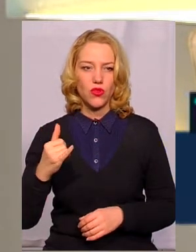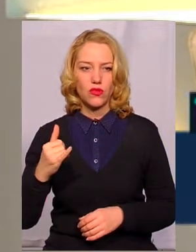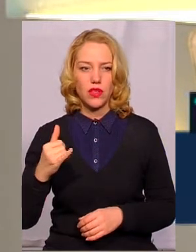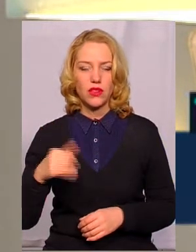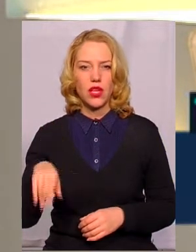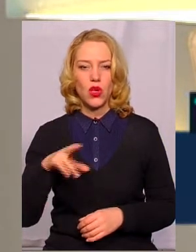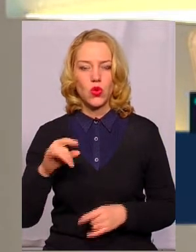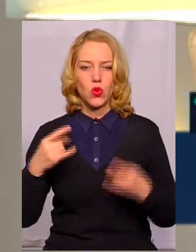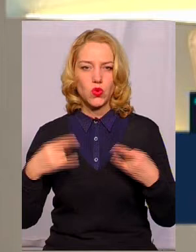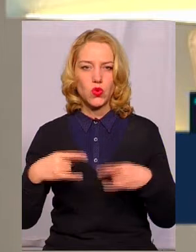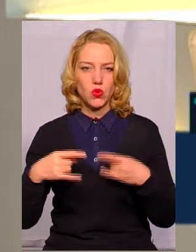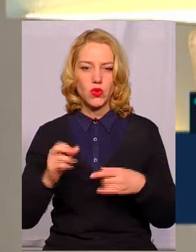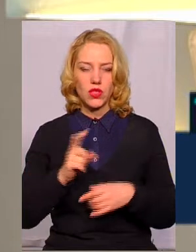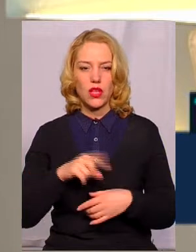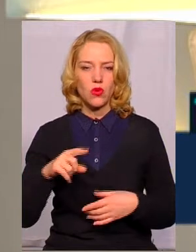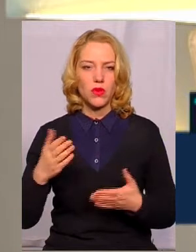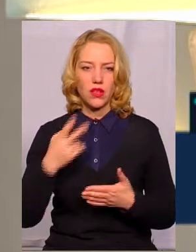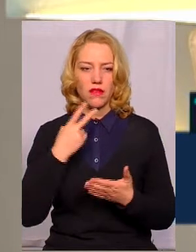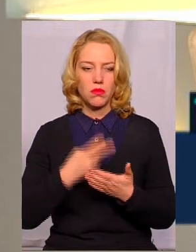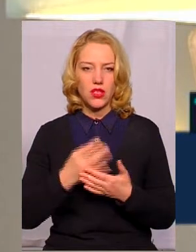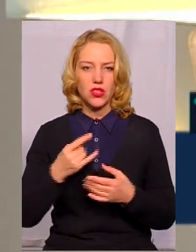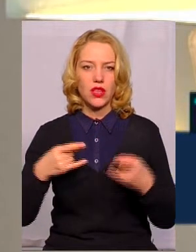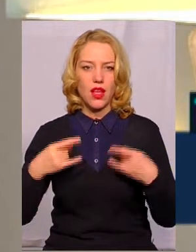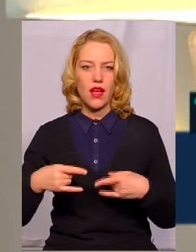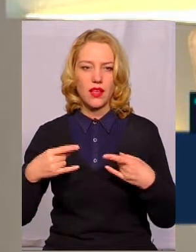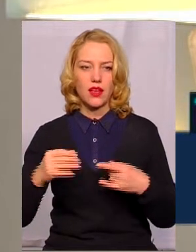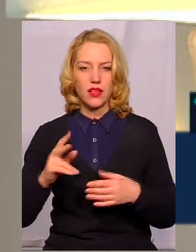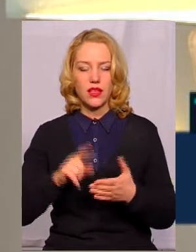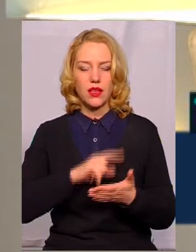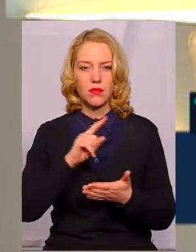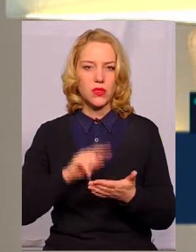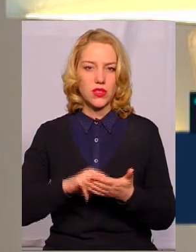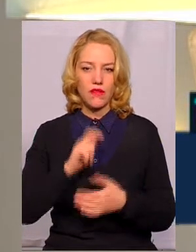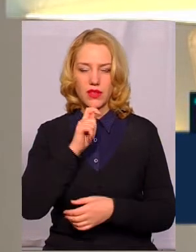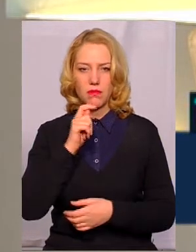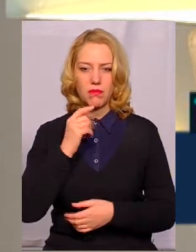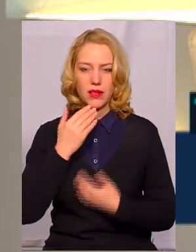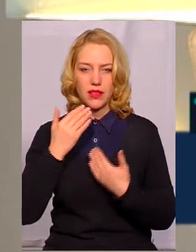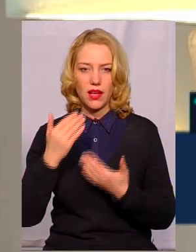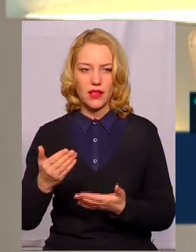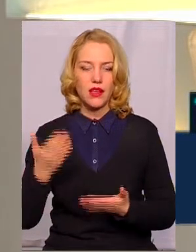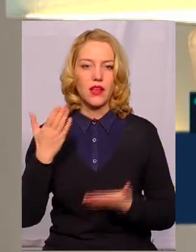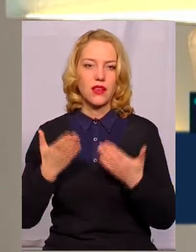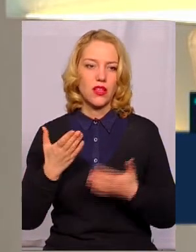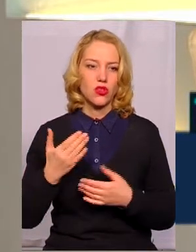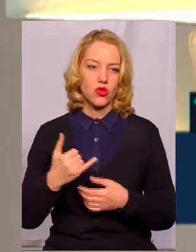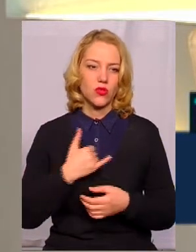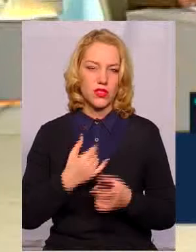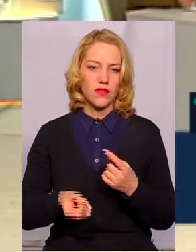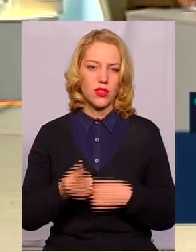до студії за номером, який ви бачите на екрані, і поставити запитання, якщо вони